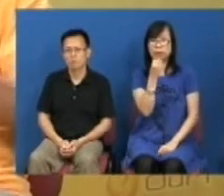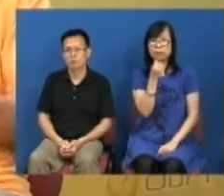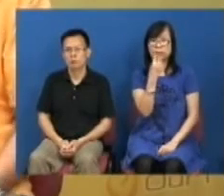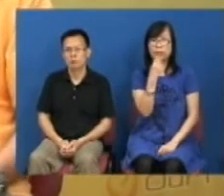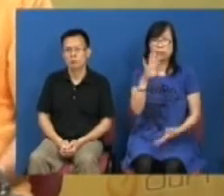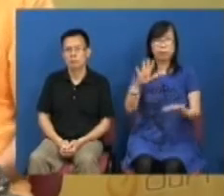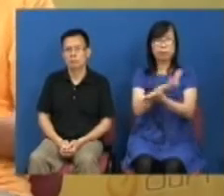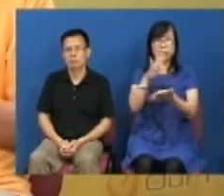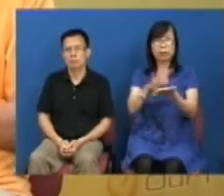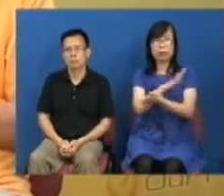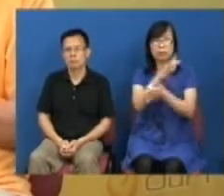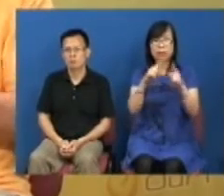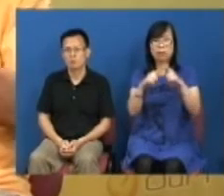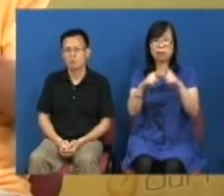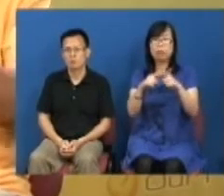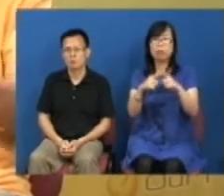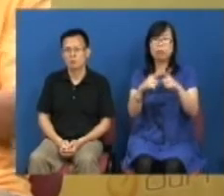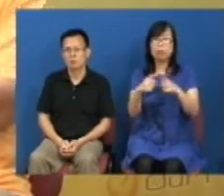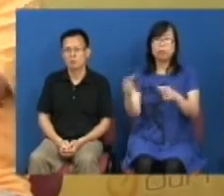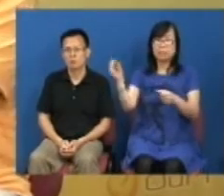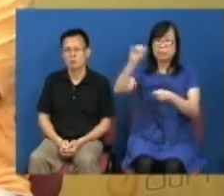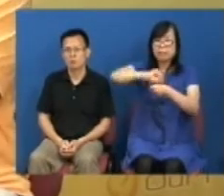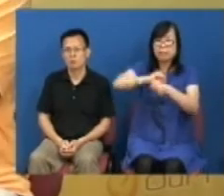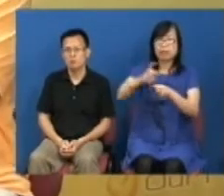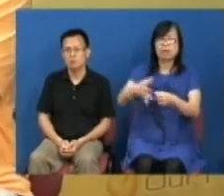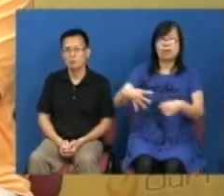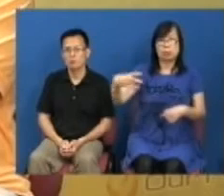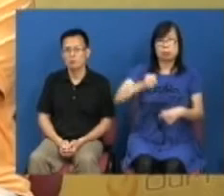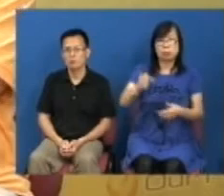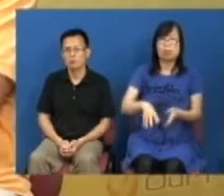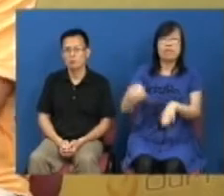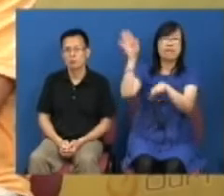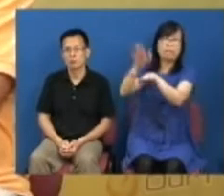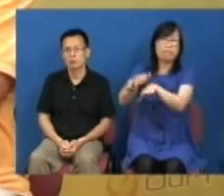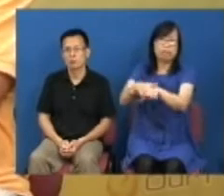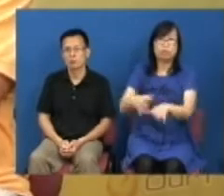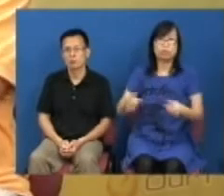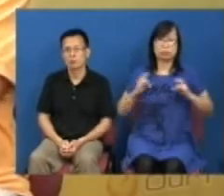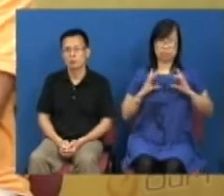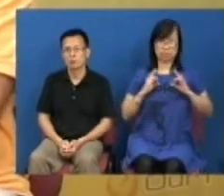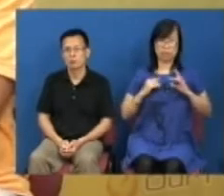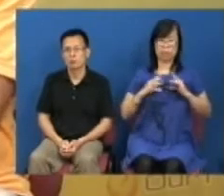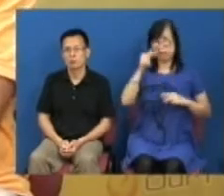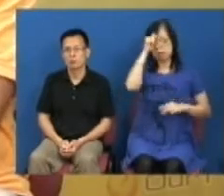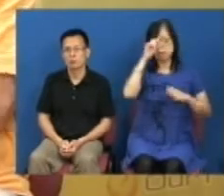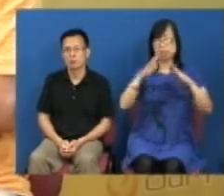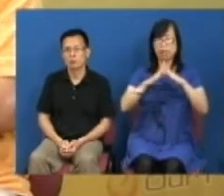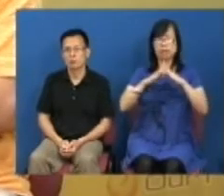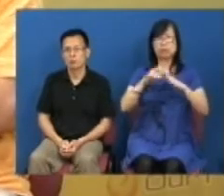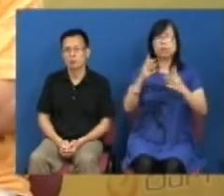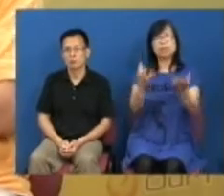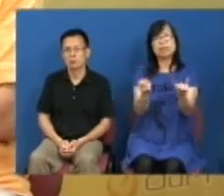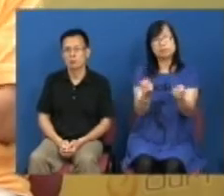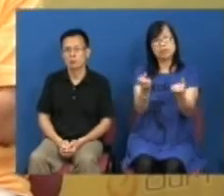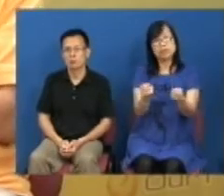年的人口增长反而那个权是落在私家医院里面去决定去接收多少内地孕妇在香港生